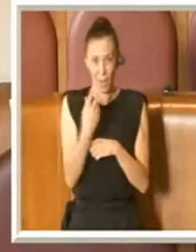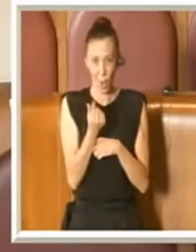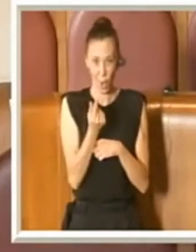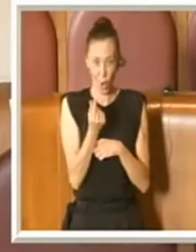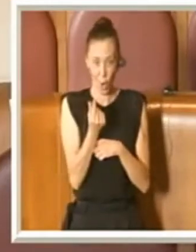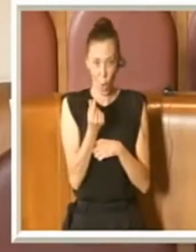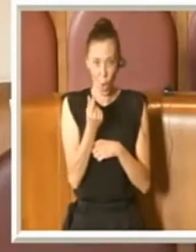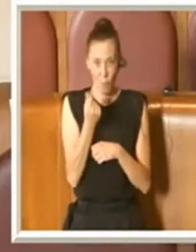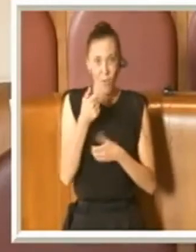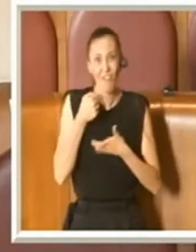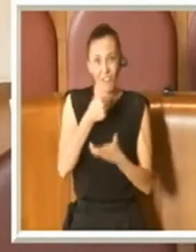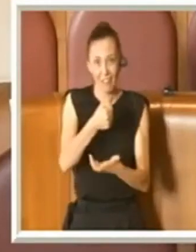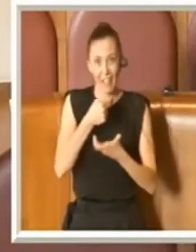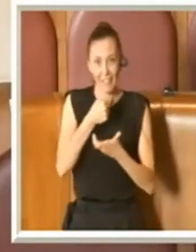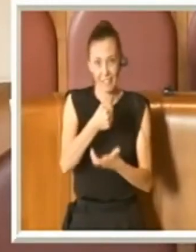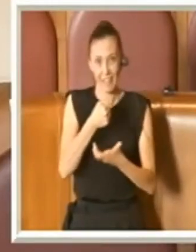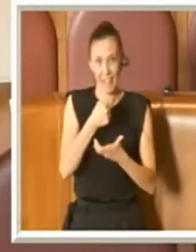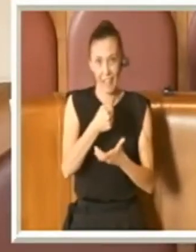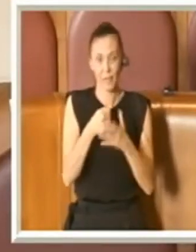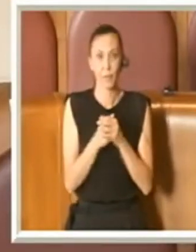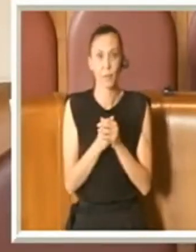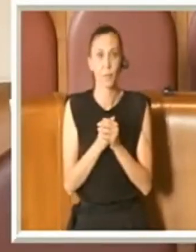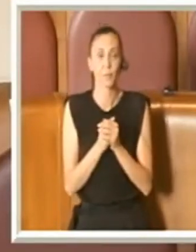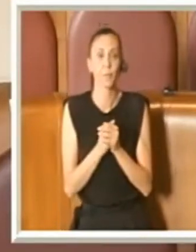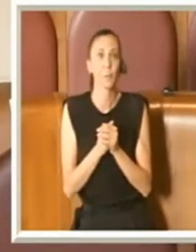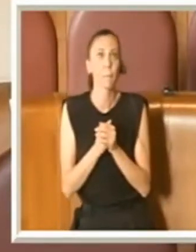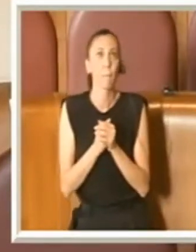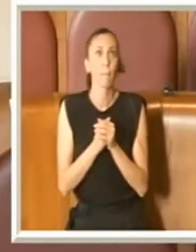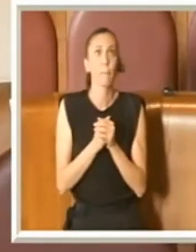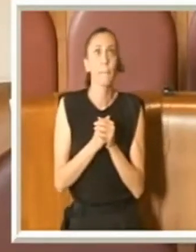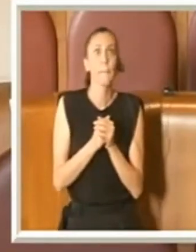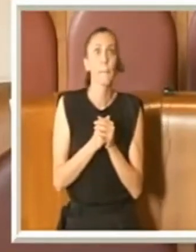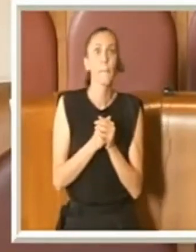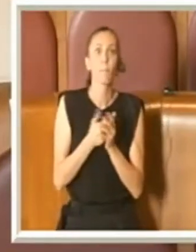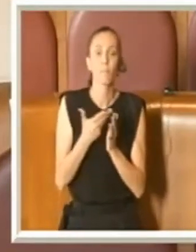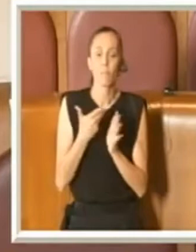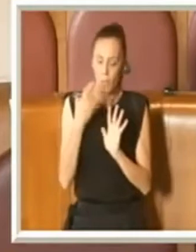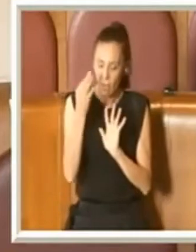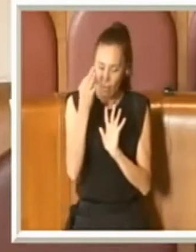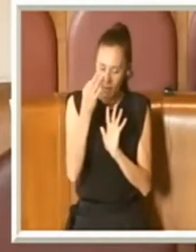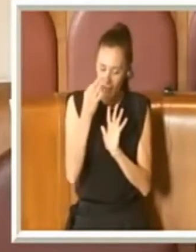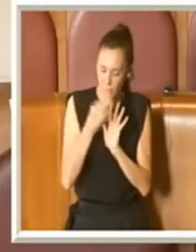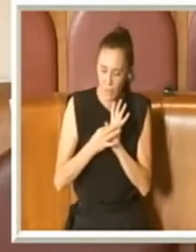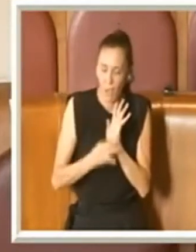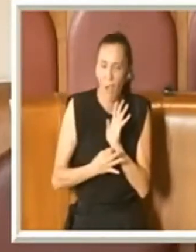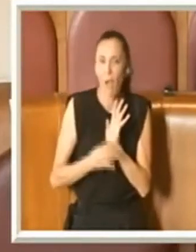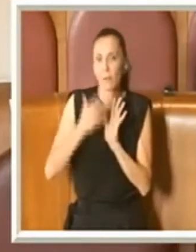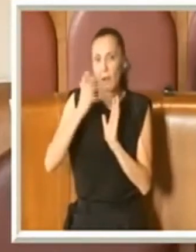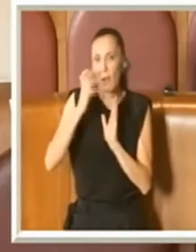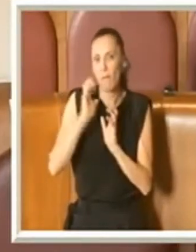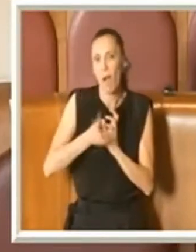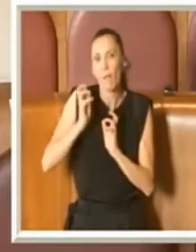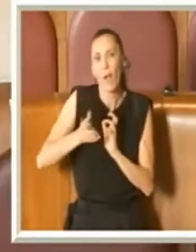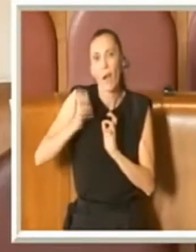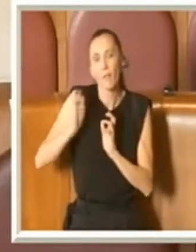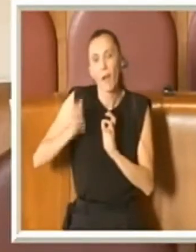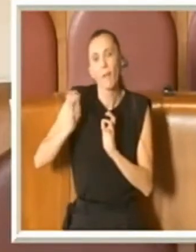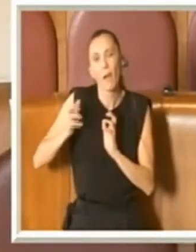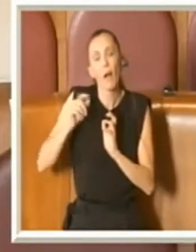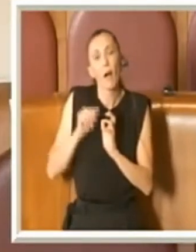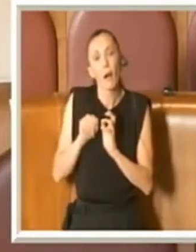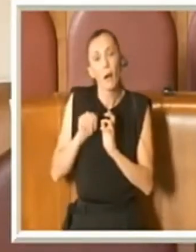finanziario. Ci sono diversi dati importanti che vengono